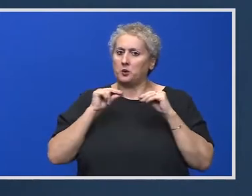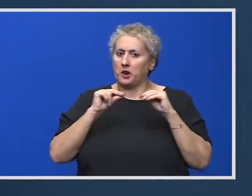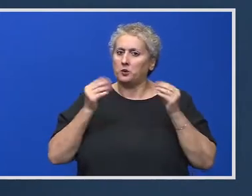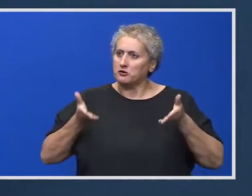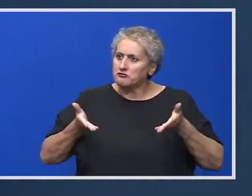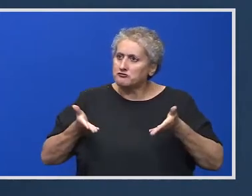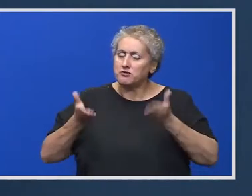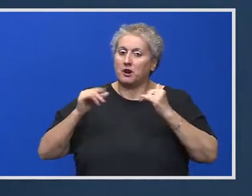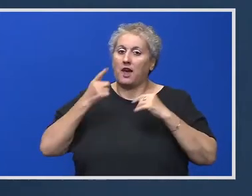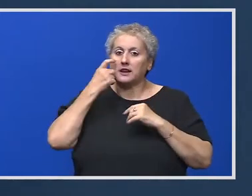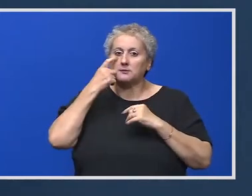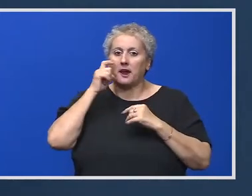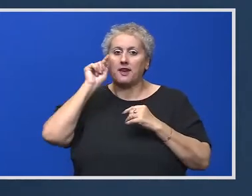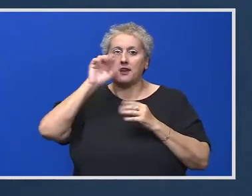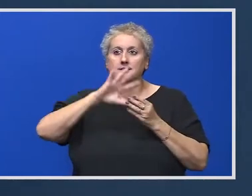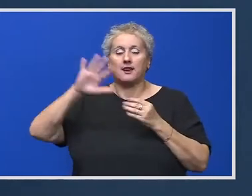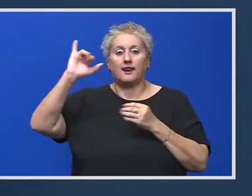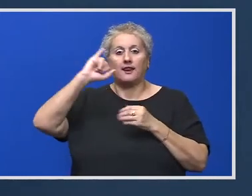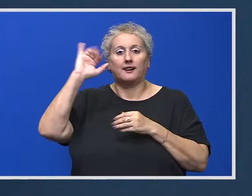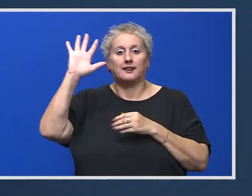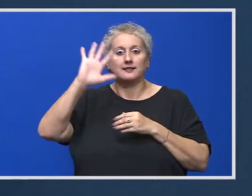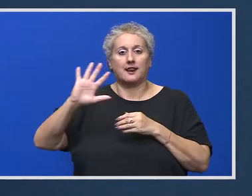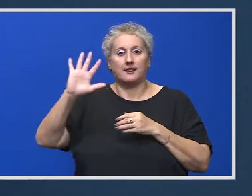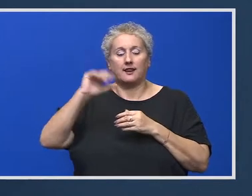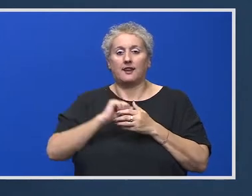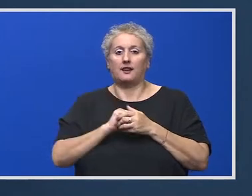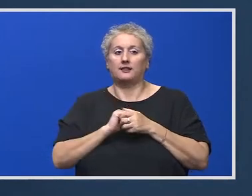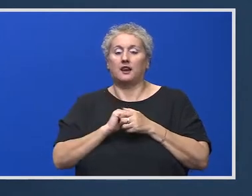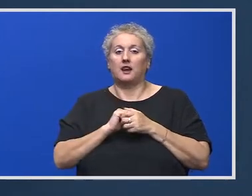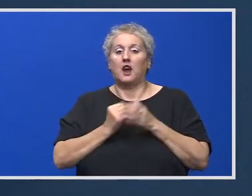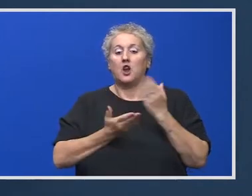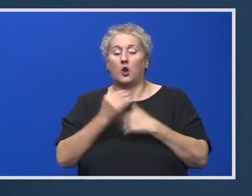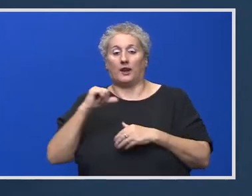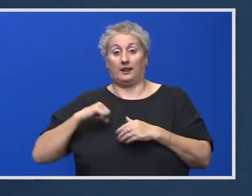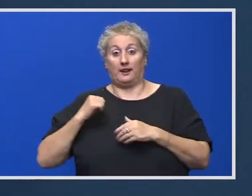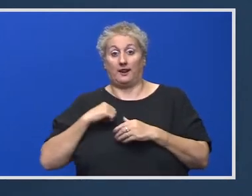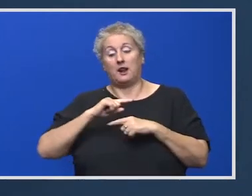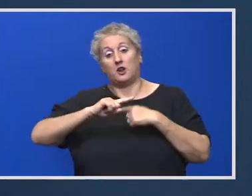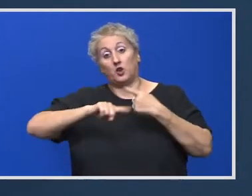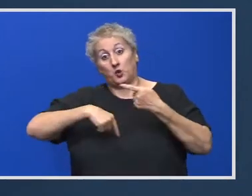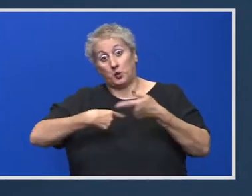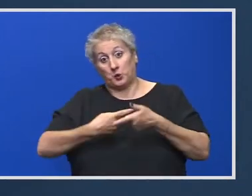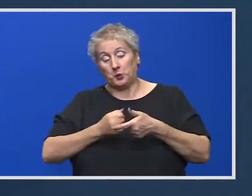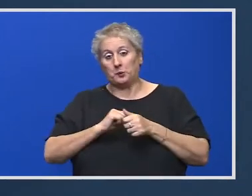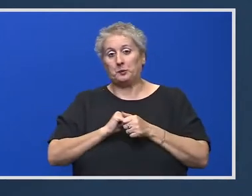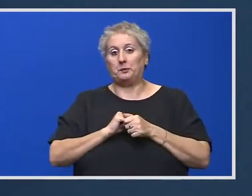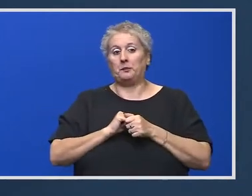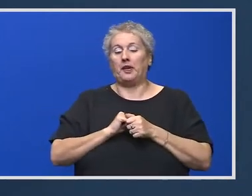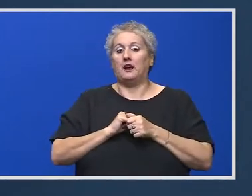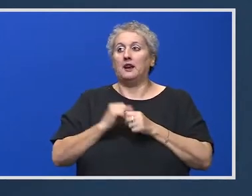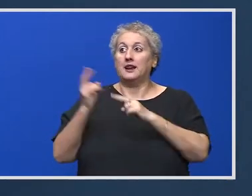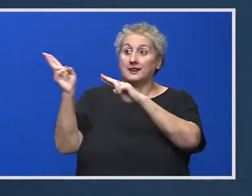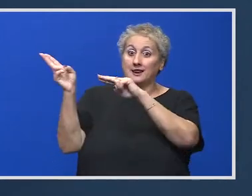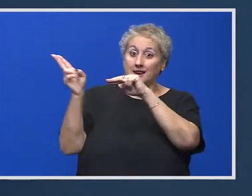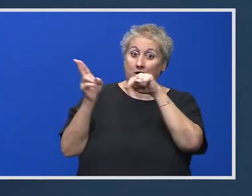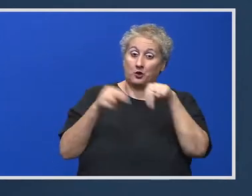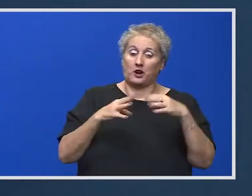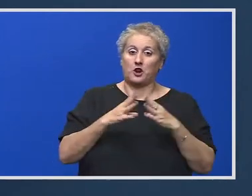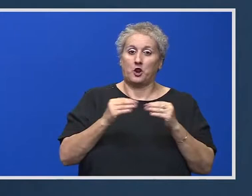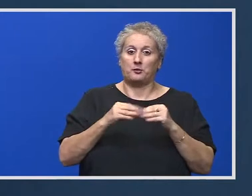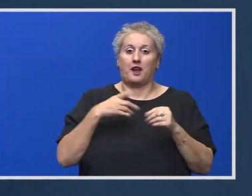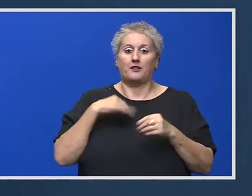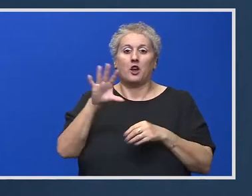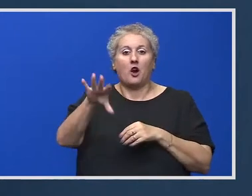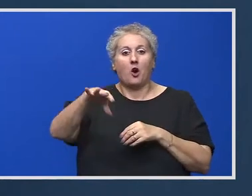experiențe internaționale în rândul tinerilor. Mai apoi, a te întoarci în România va fi o